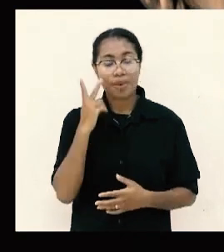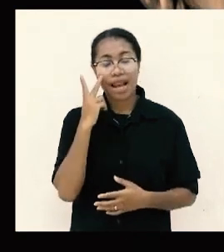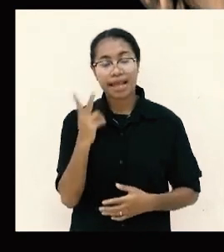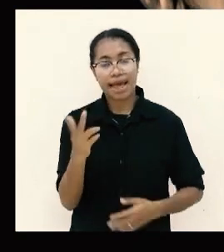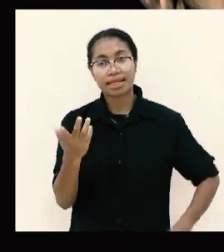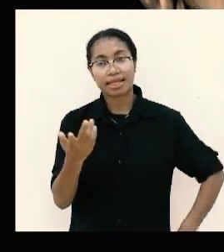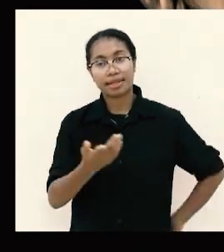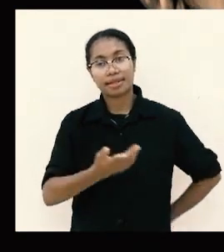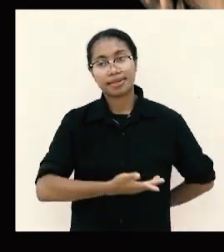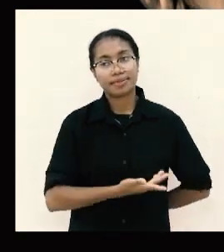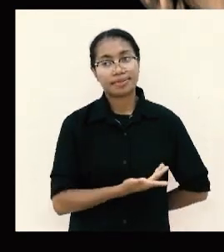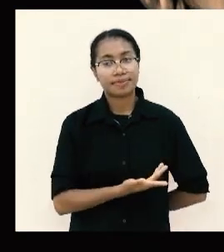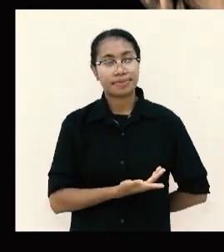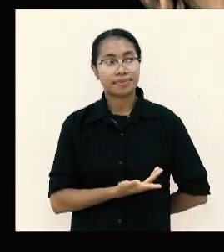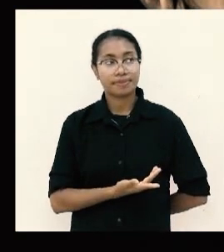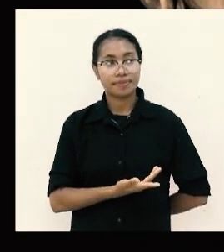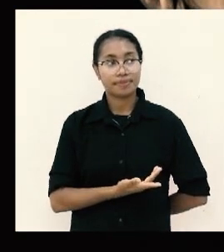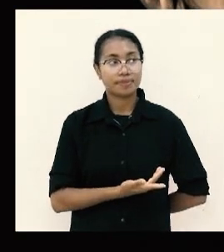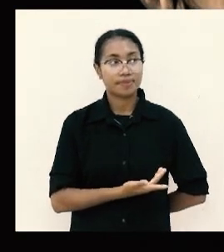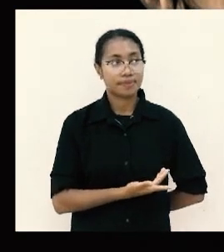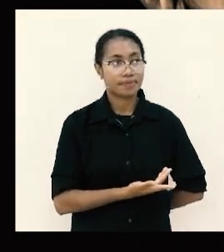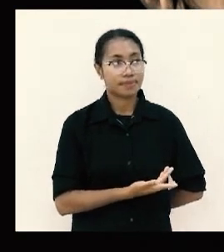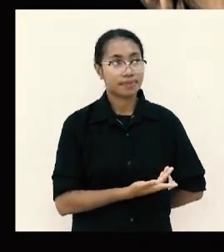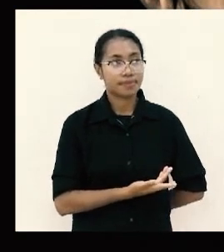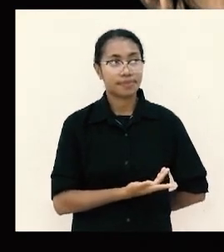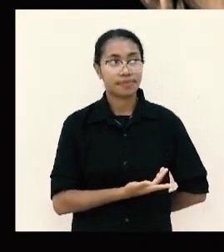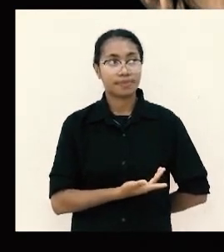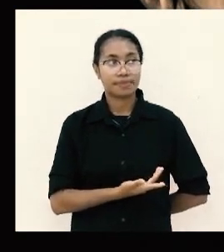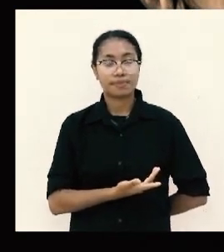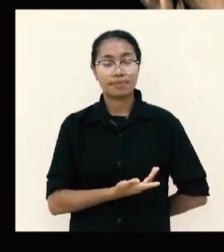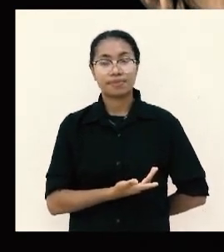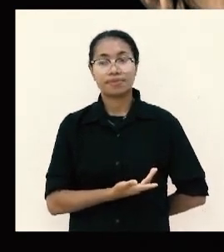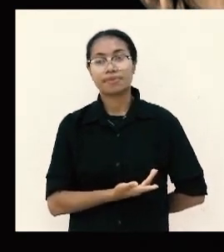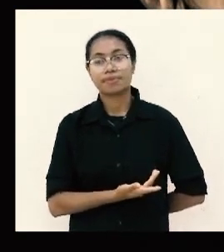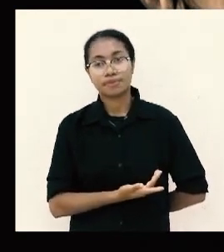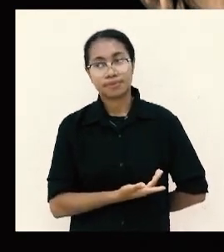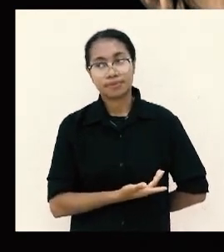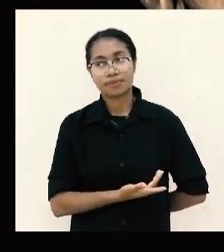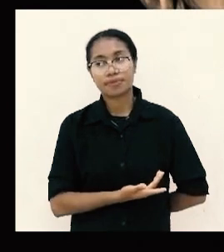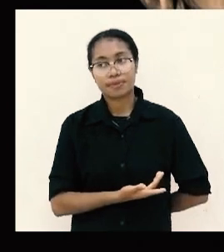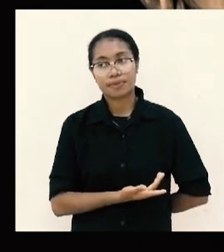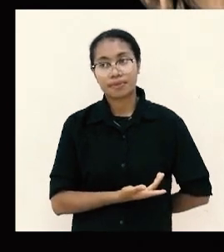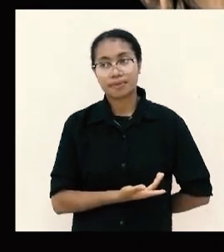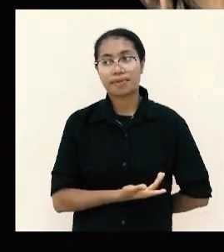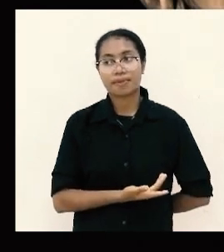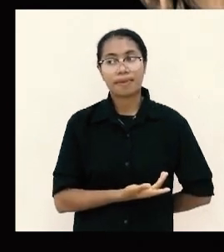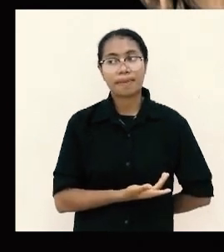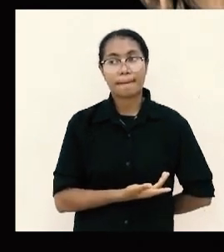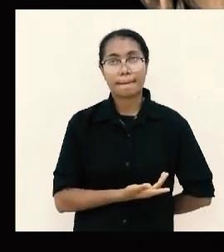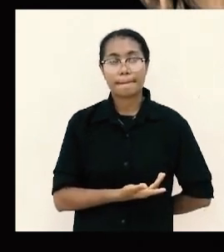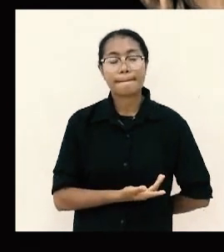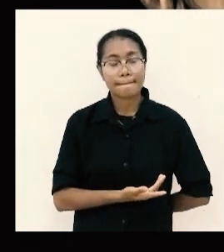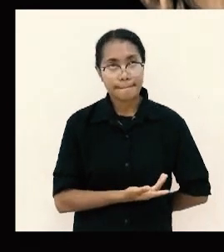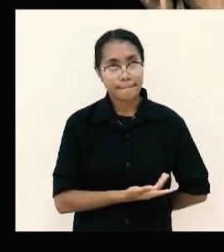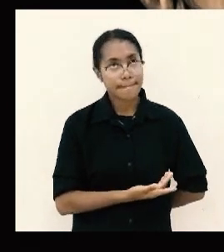nothing in him we can do everything tanpa dia kita tidak bisa berbuat apa-apa di